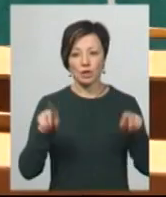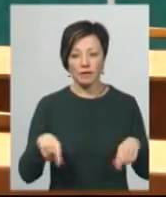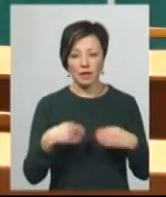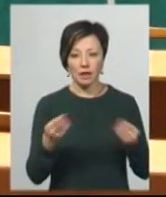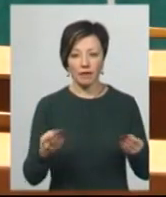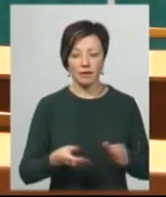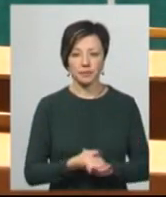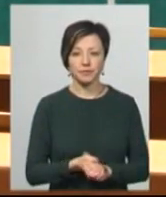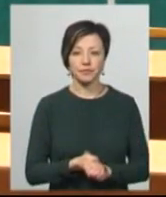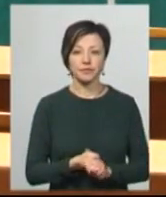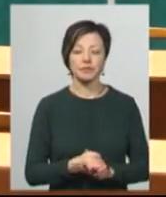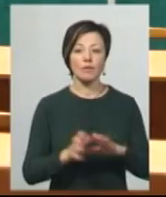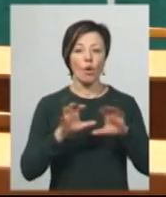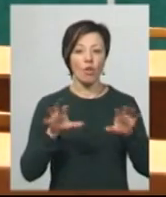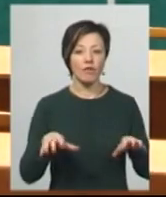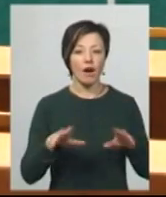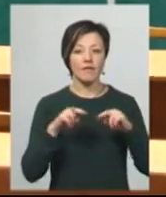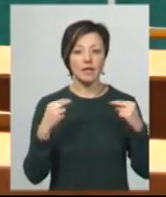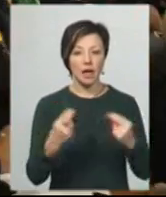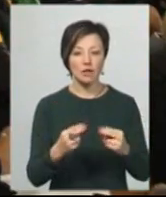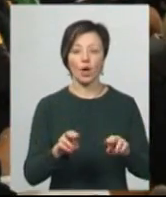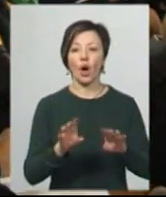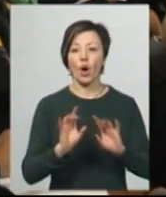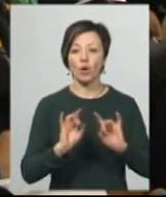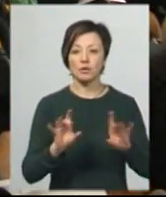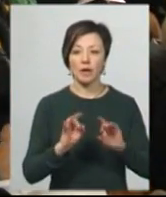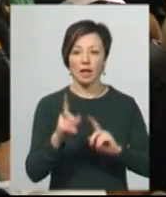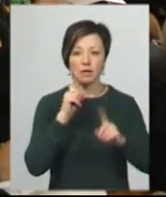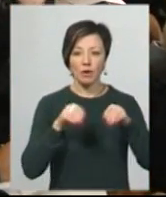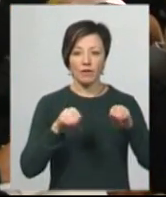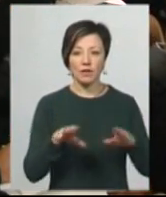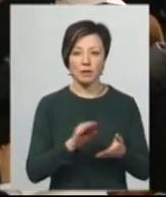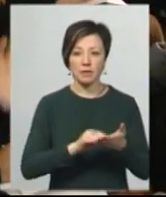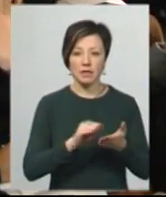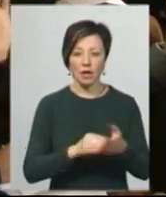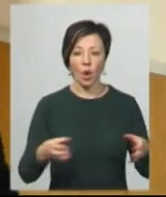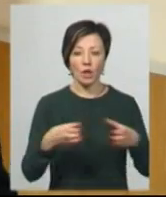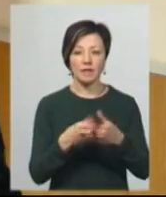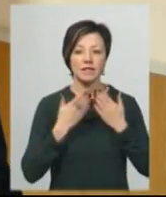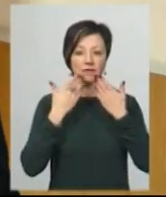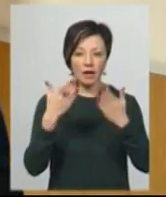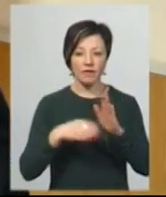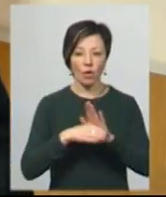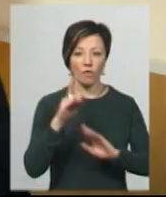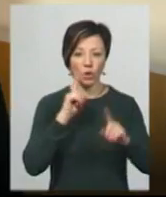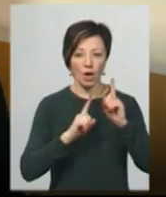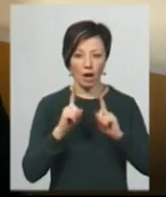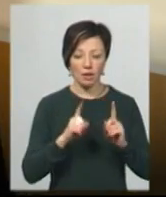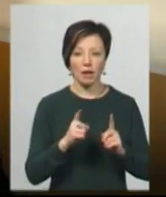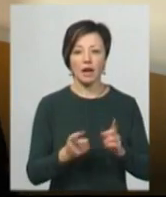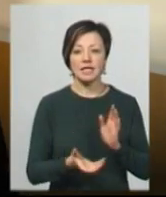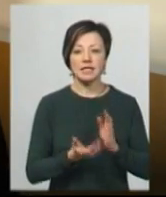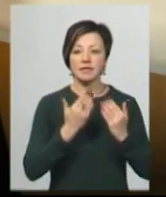надавали. Геннадій Харковський розповідає, на зборах вирішили написати колективне звернення до Верховної Ради України. Підтримали звернення до